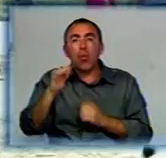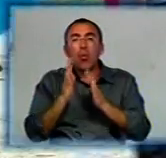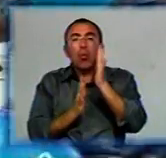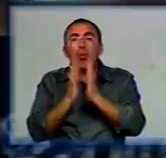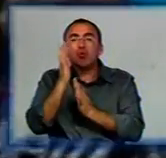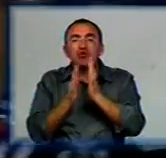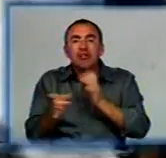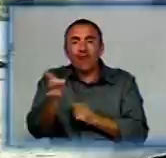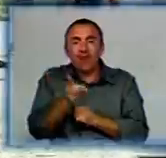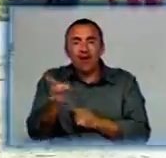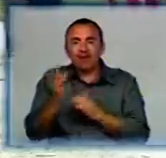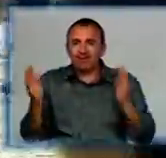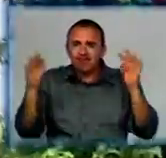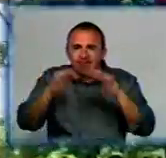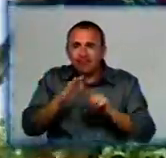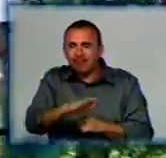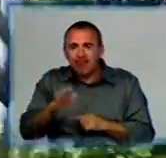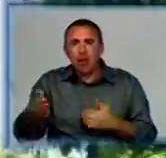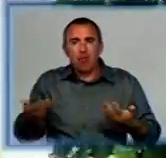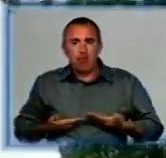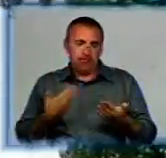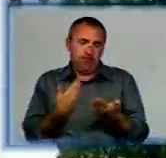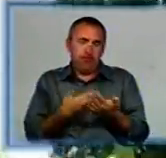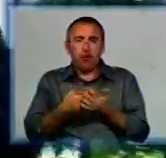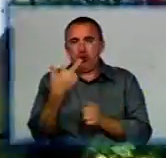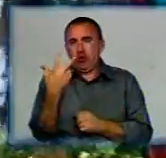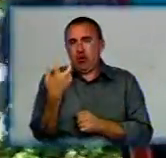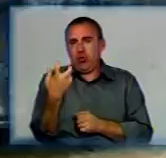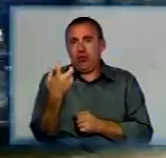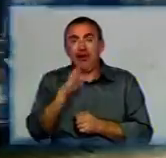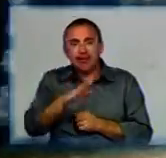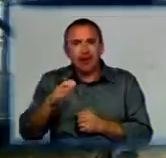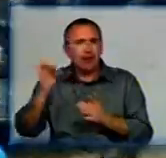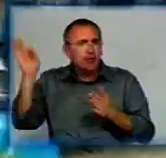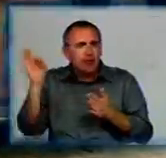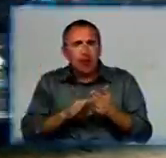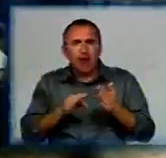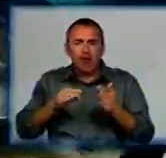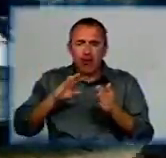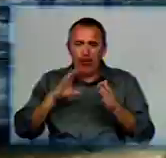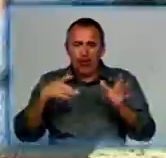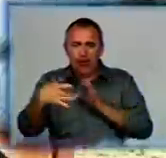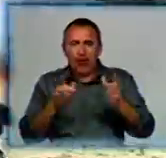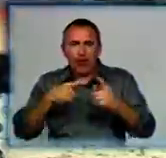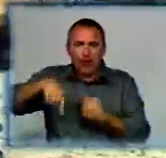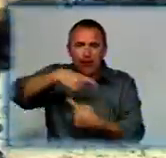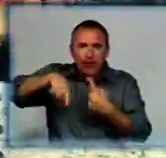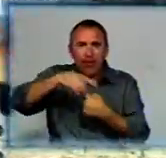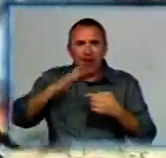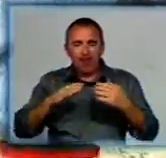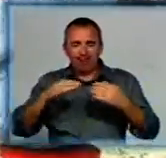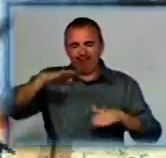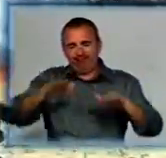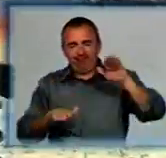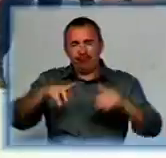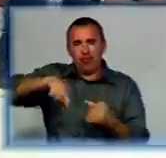Свято зібрало дітлахів з усієї околиці. Тут їх проживає близько трьохсот. Діти одразу облюбували вертушку та гойдалку на пружинах.